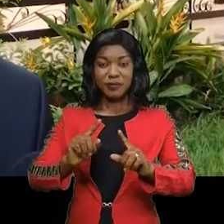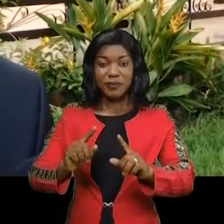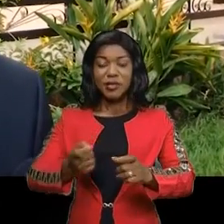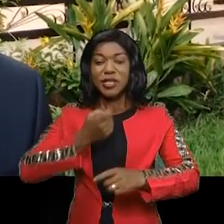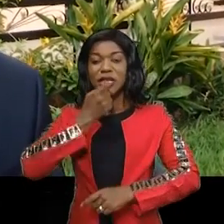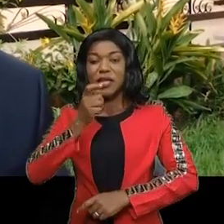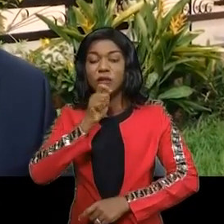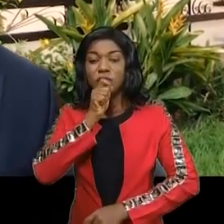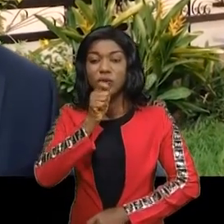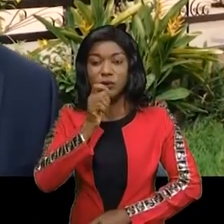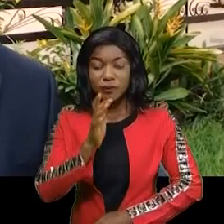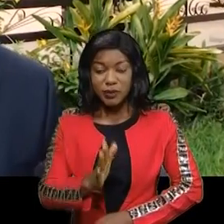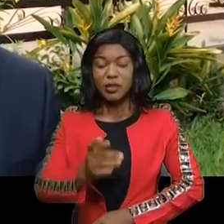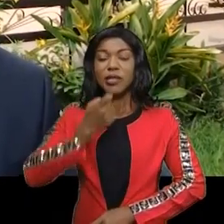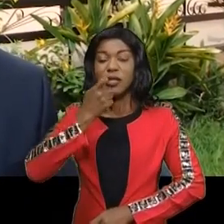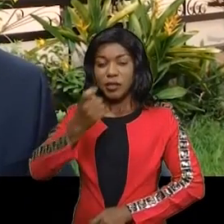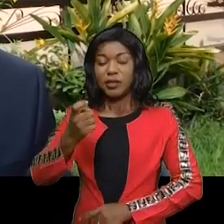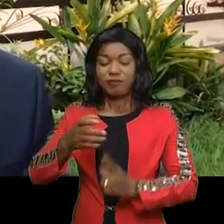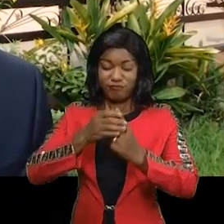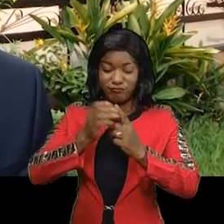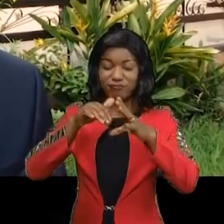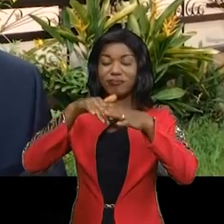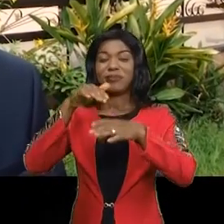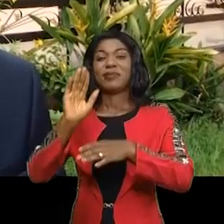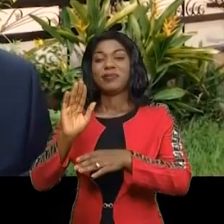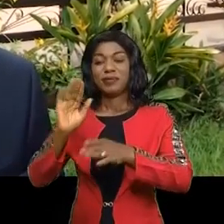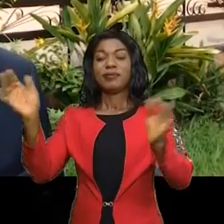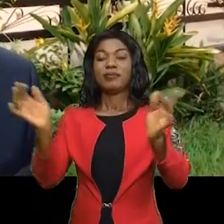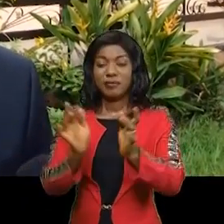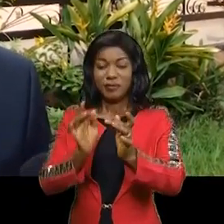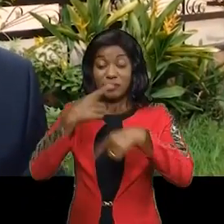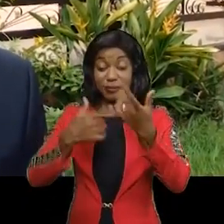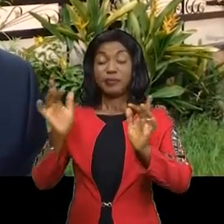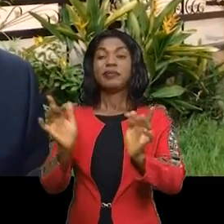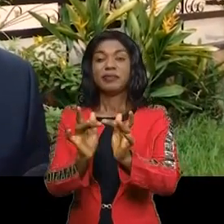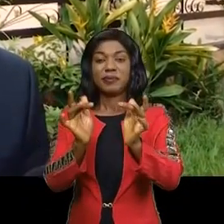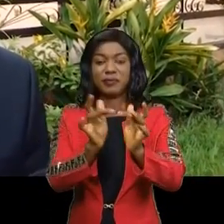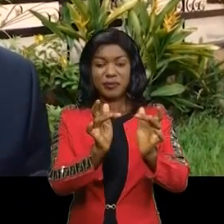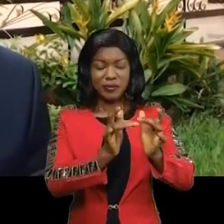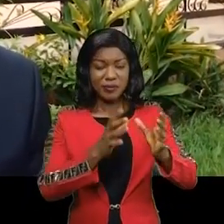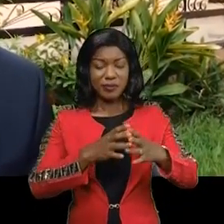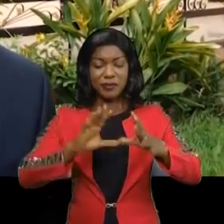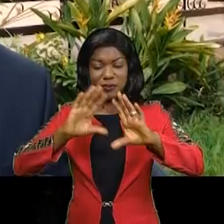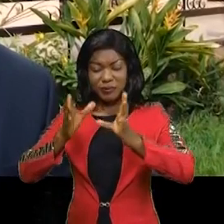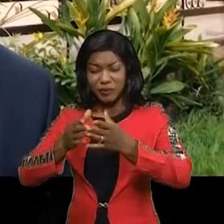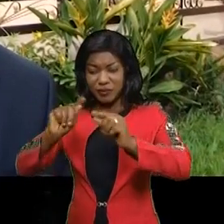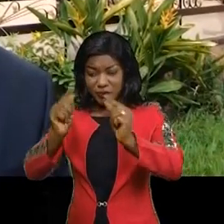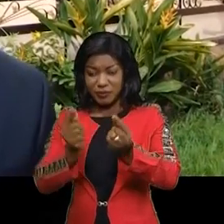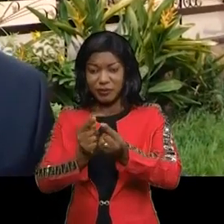presse, j'ai annoncé que j'allais débuter les consultations avec toutes les forces politiques